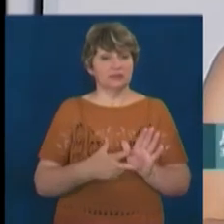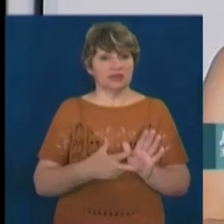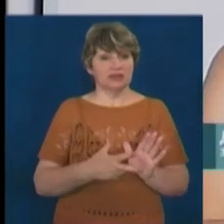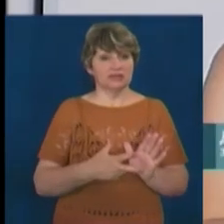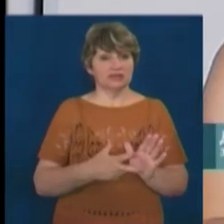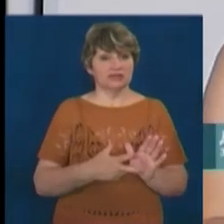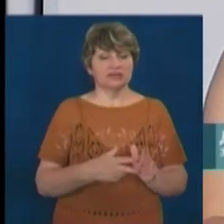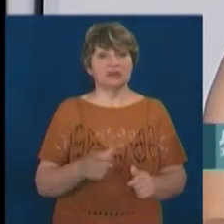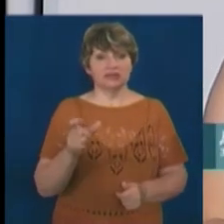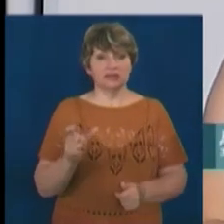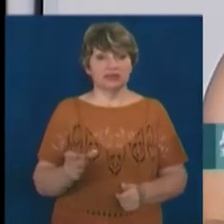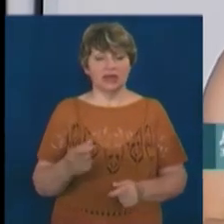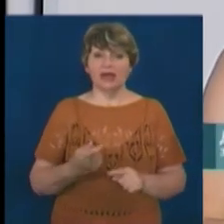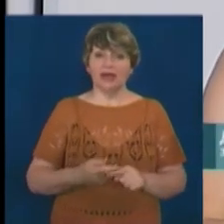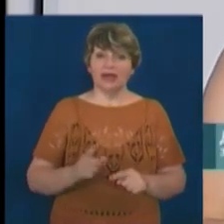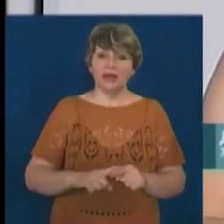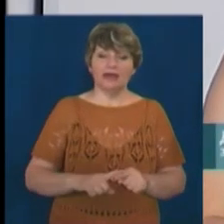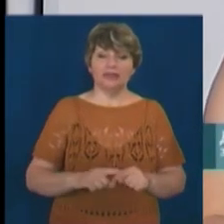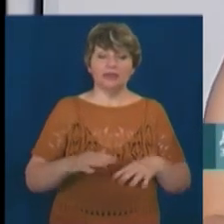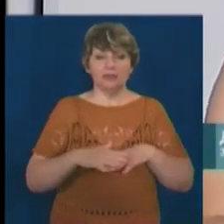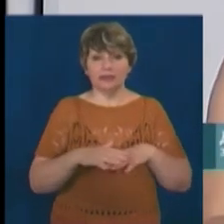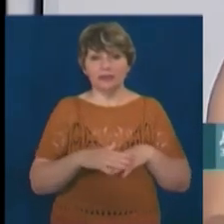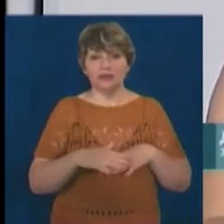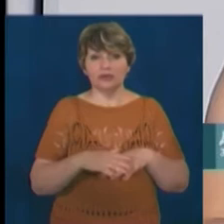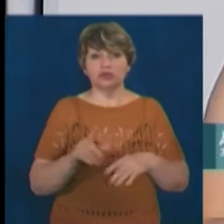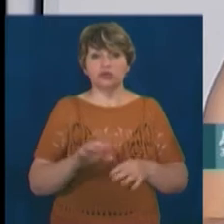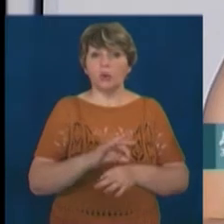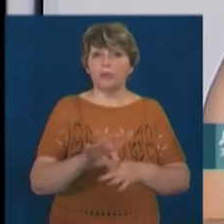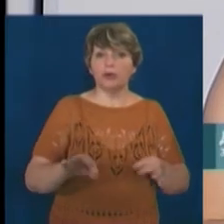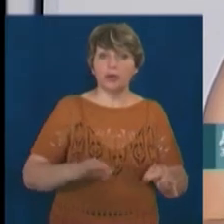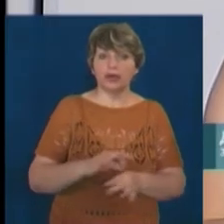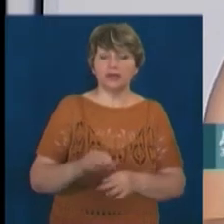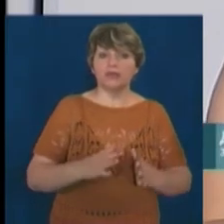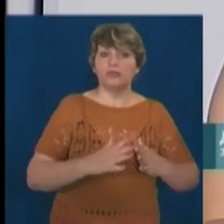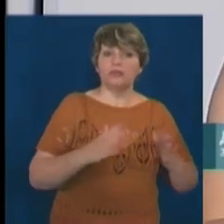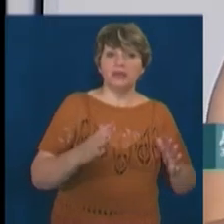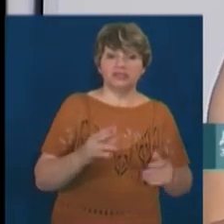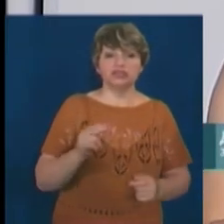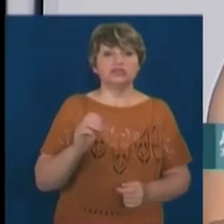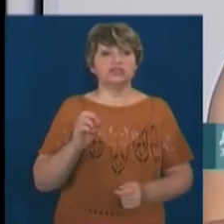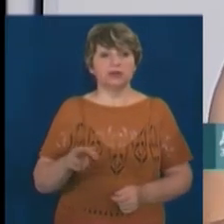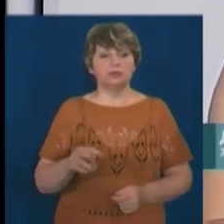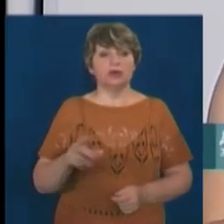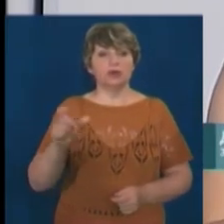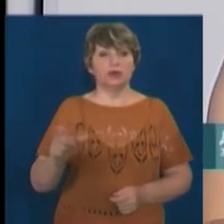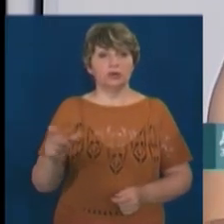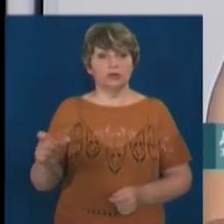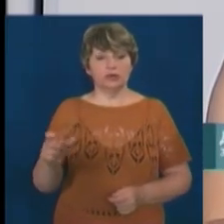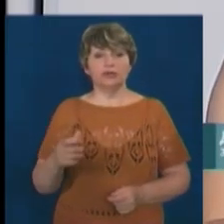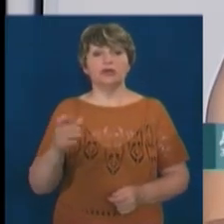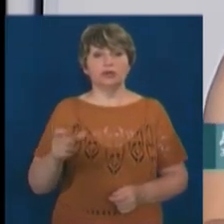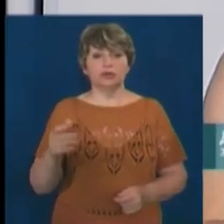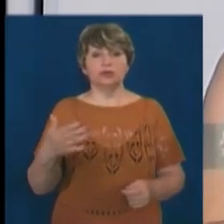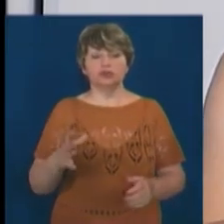і з цієї нескладної арифметики ми розуміємо, що проєктів більше, ніж людей. Тобто, наші випускники втілюють не по одному, а по